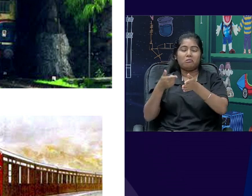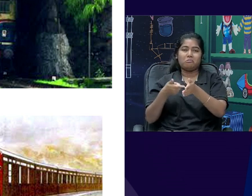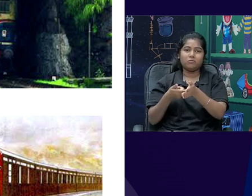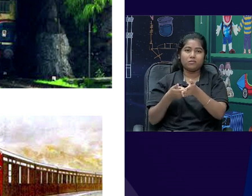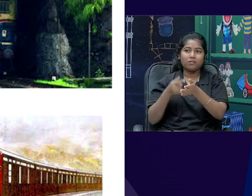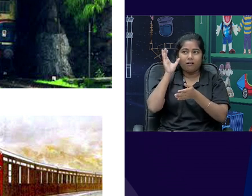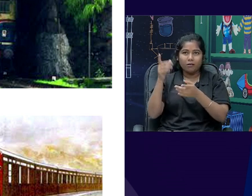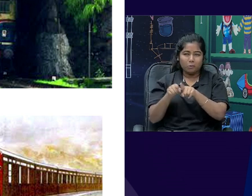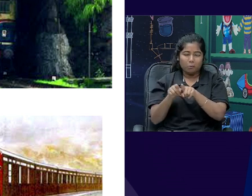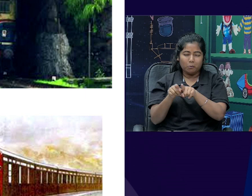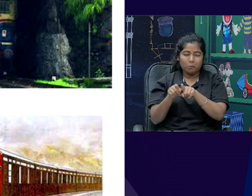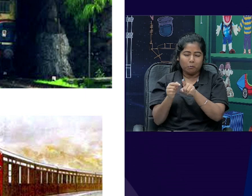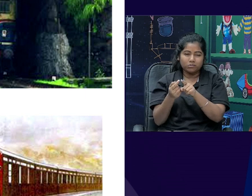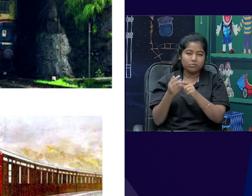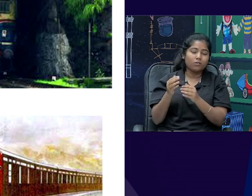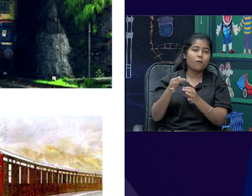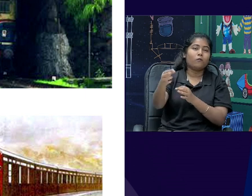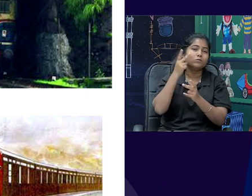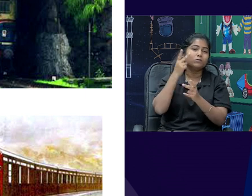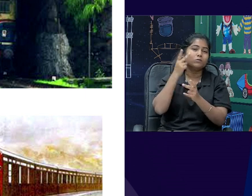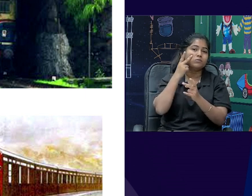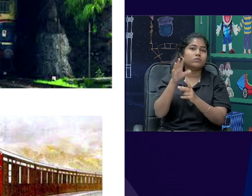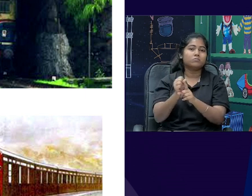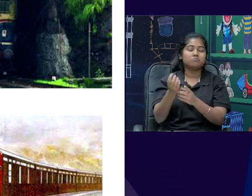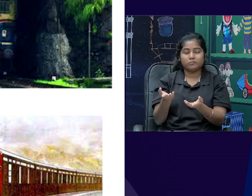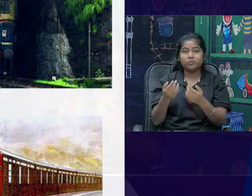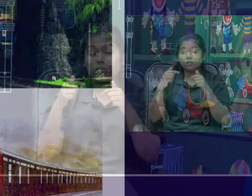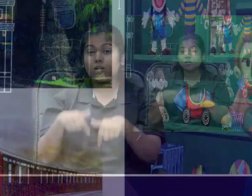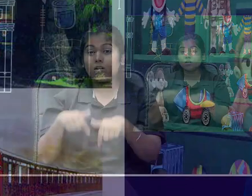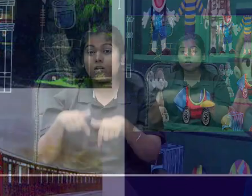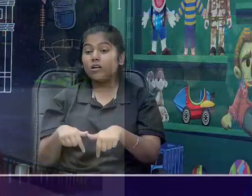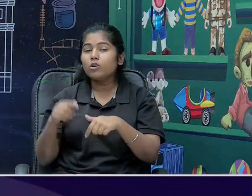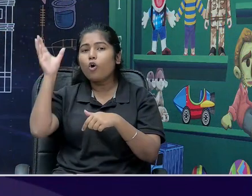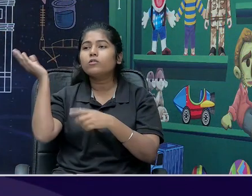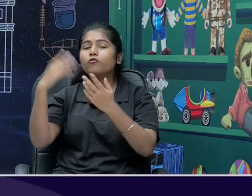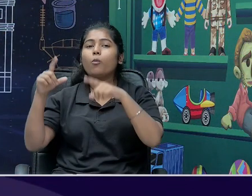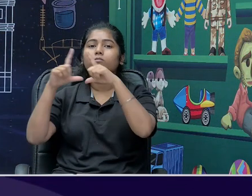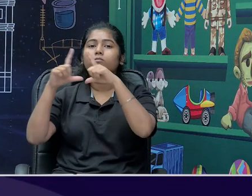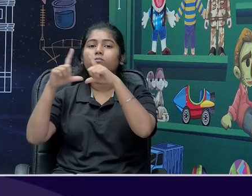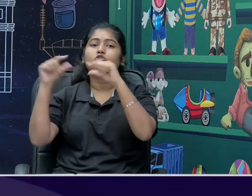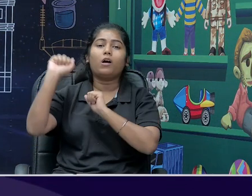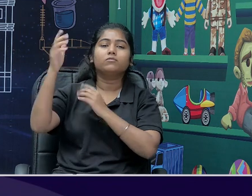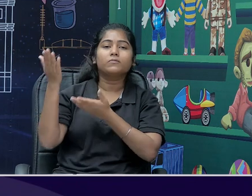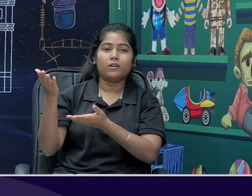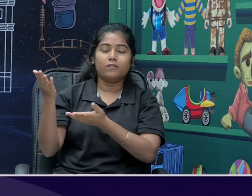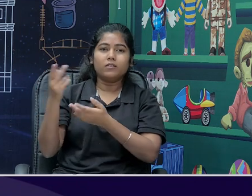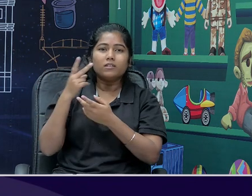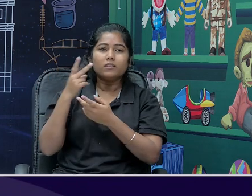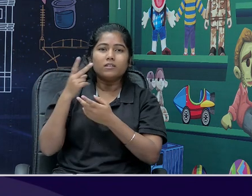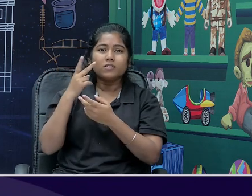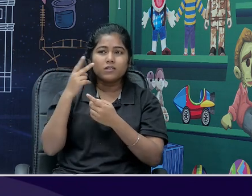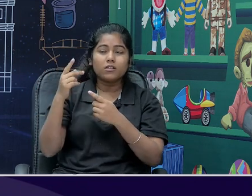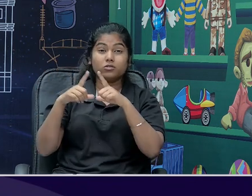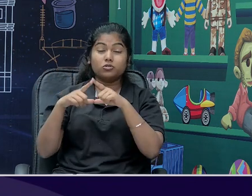concept है, वहाँ से Shinkansen, तो अगर हम आज देखें, जपान ने second world war के बाद, अपने train